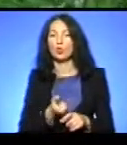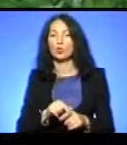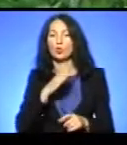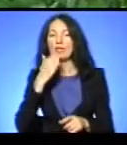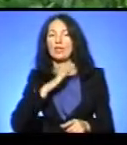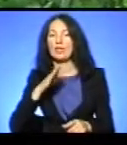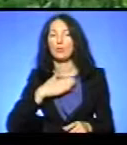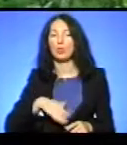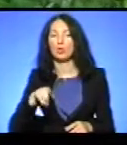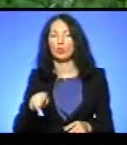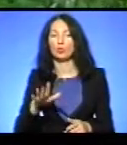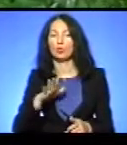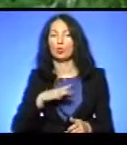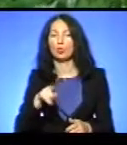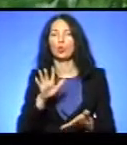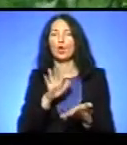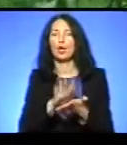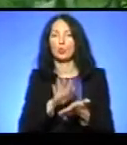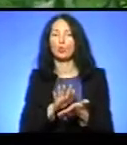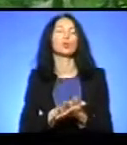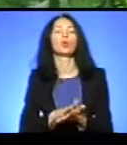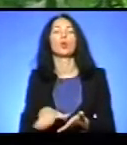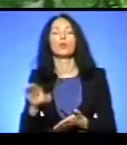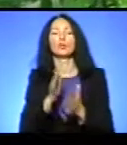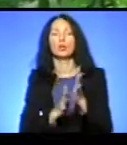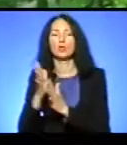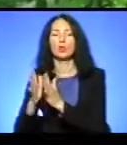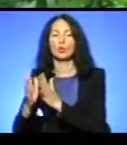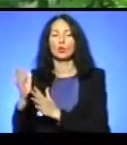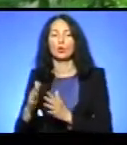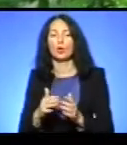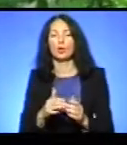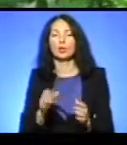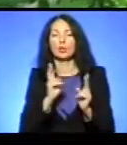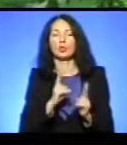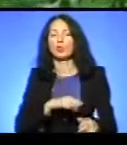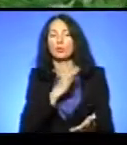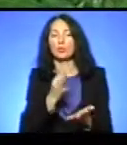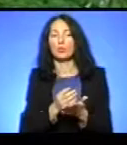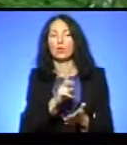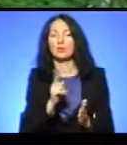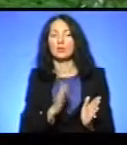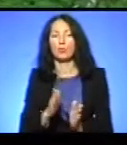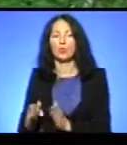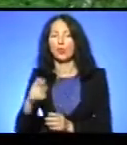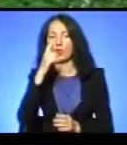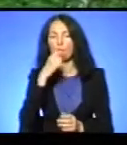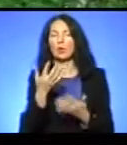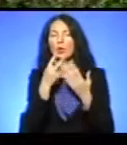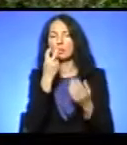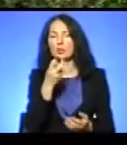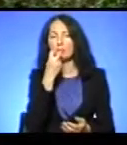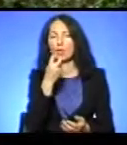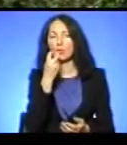що тут брудно, все заросло, ніхто не відповідає за порядок, поганий запах, погане